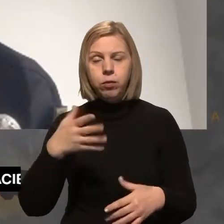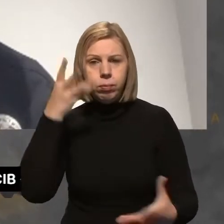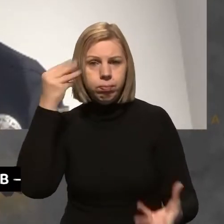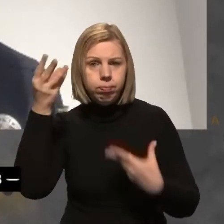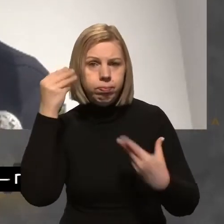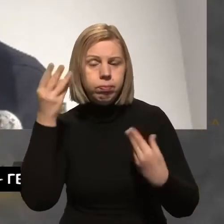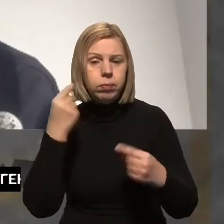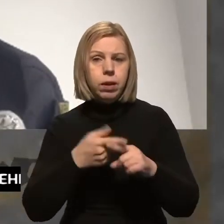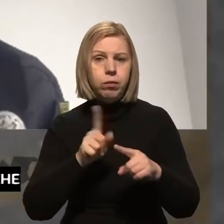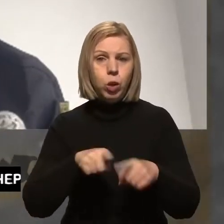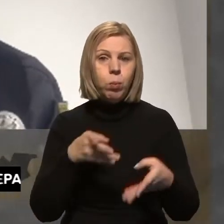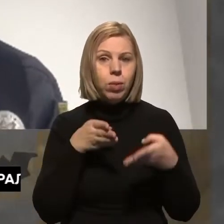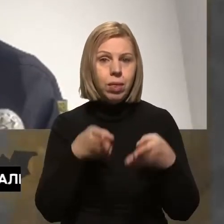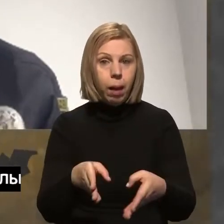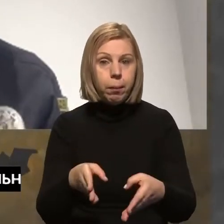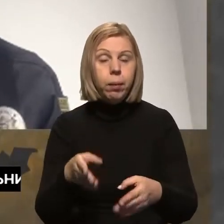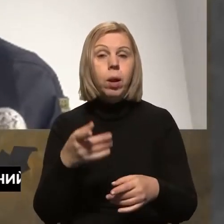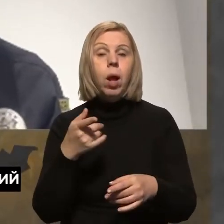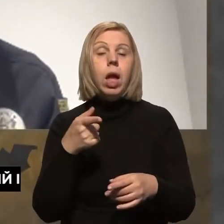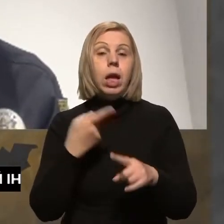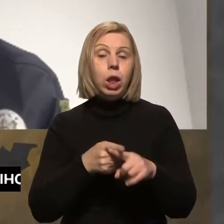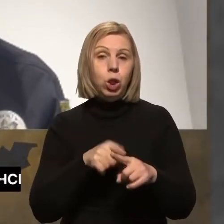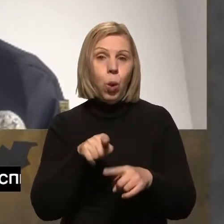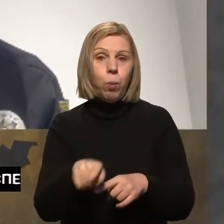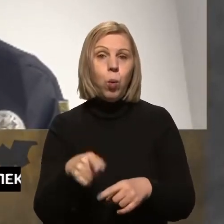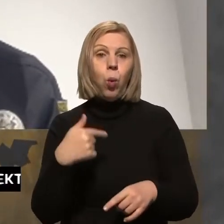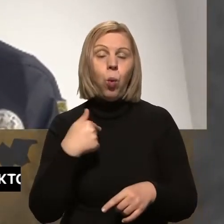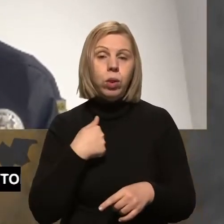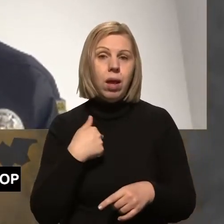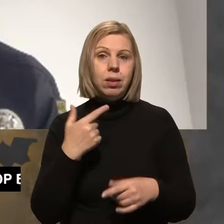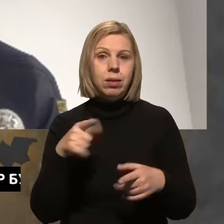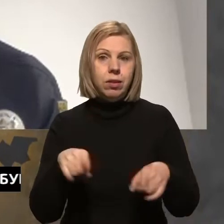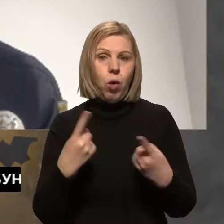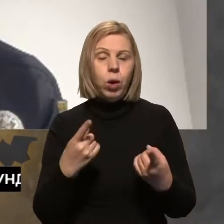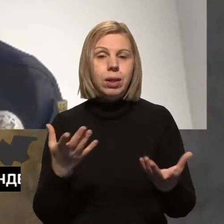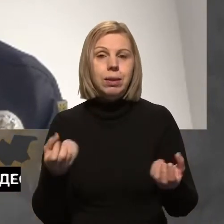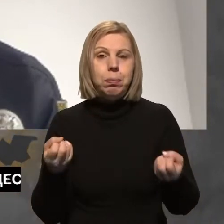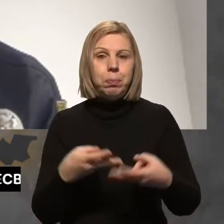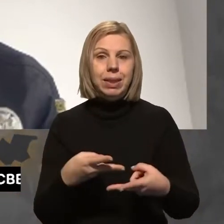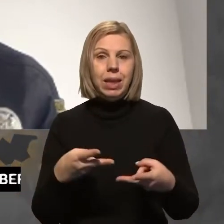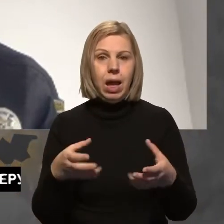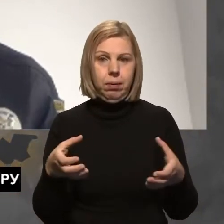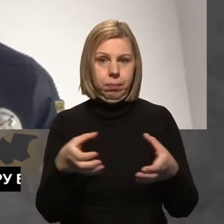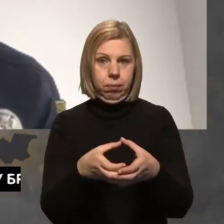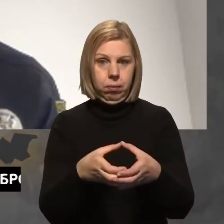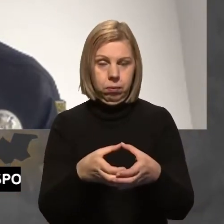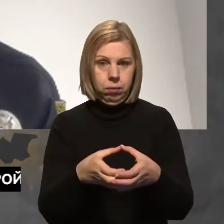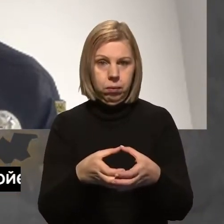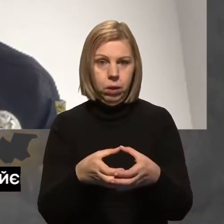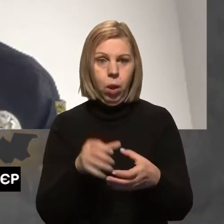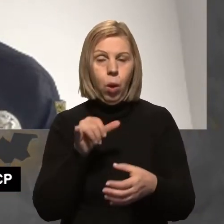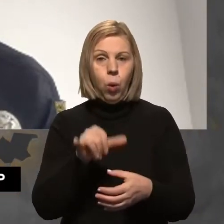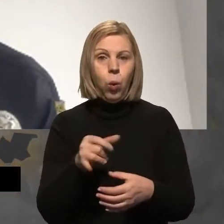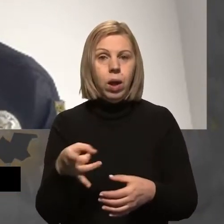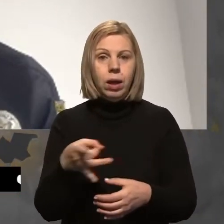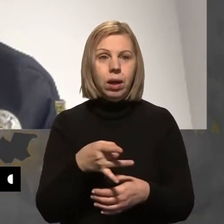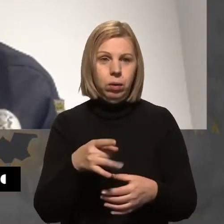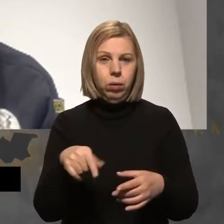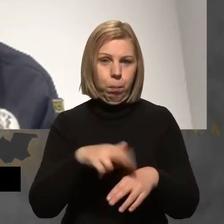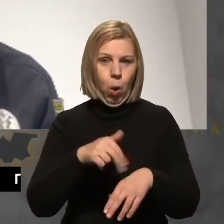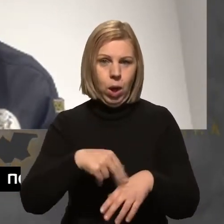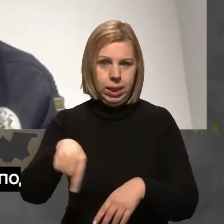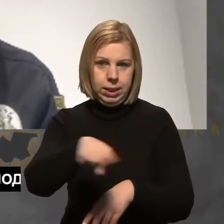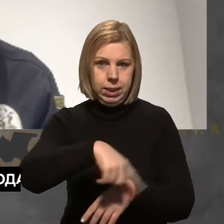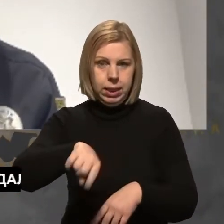у цьому напрямку. І тому у нас створюються спеціальні сектори у районних підрозділах